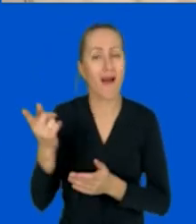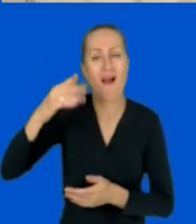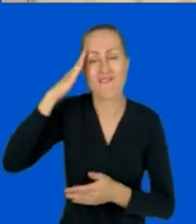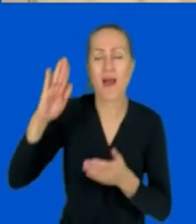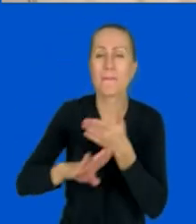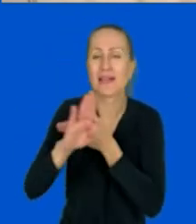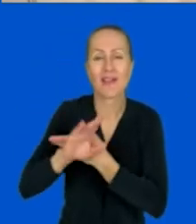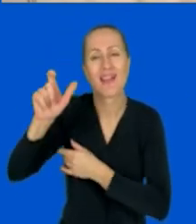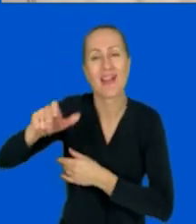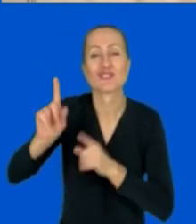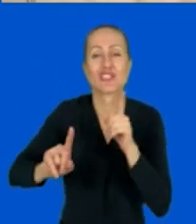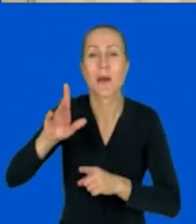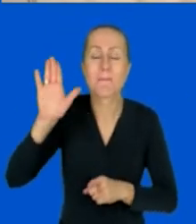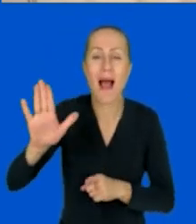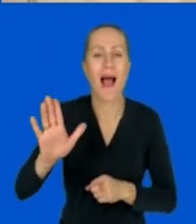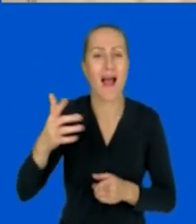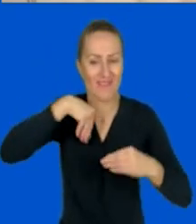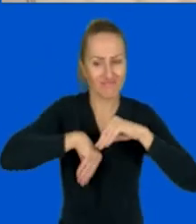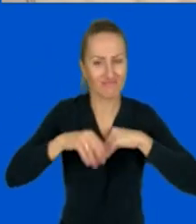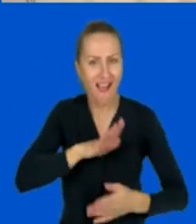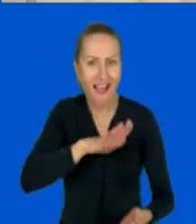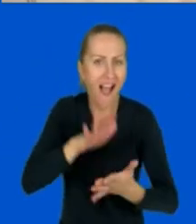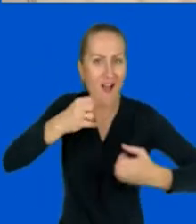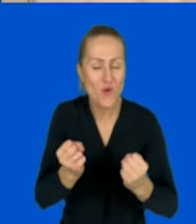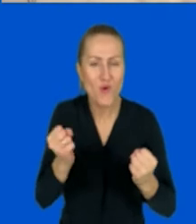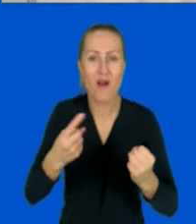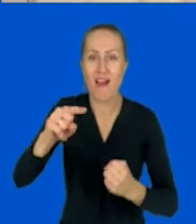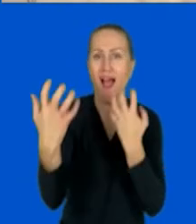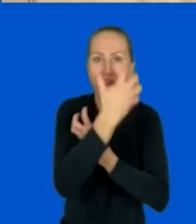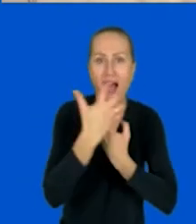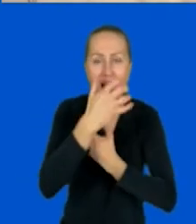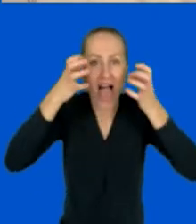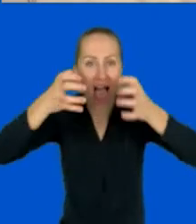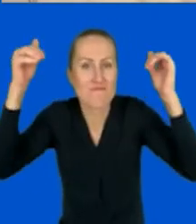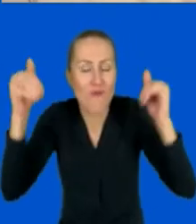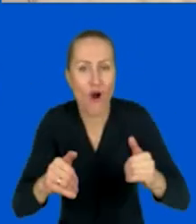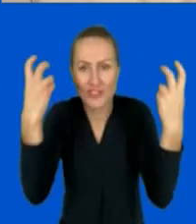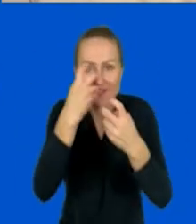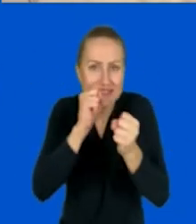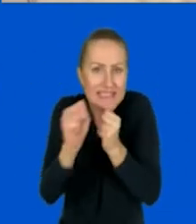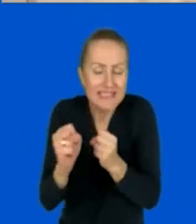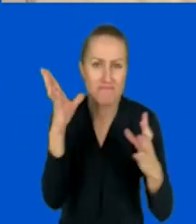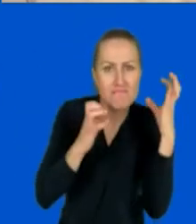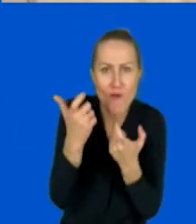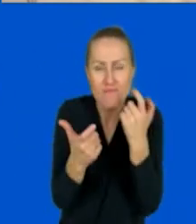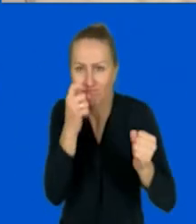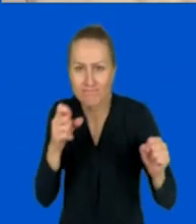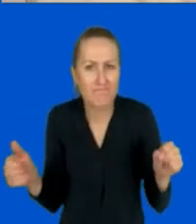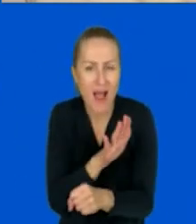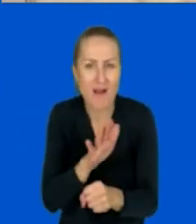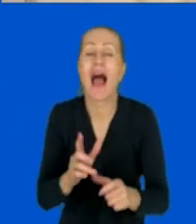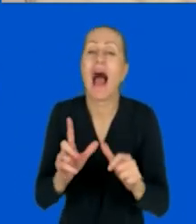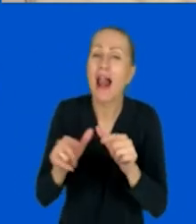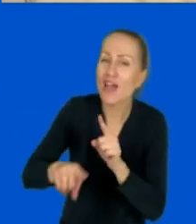osoby mają taką charyzmę, że zupełnie nie potrzeba tych slajdów, ale są też takie spotkania, w których obrazki po